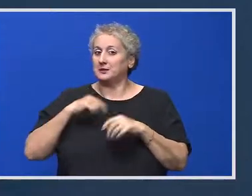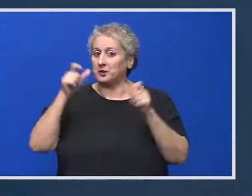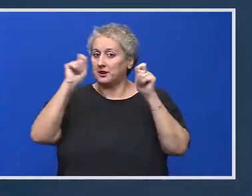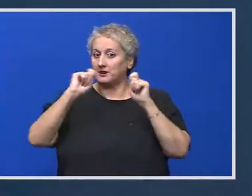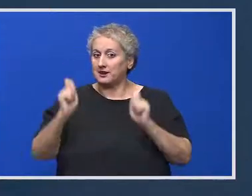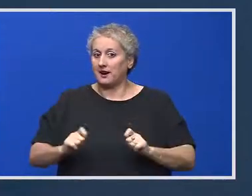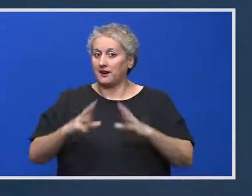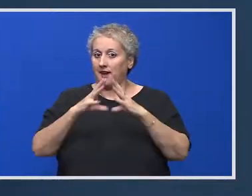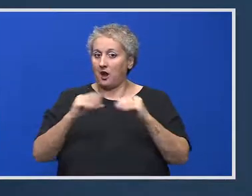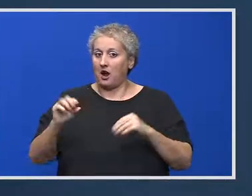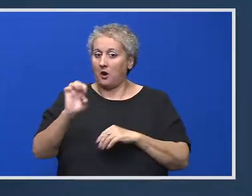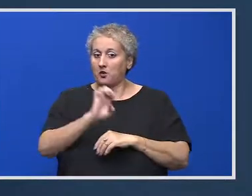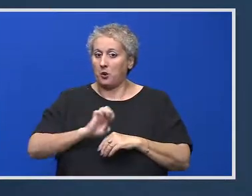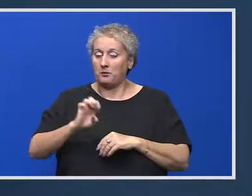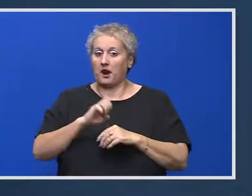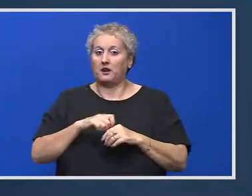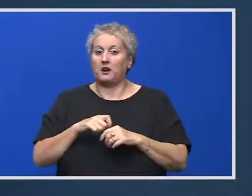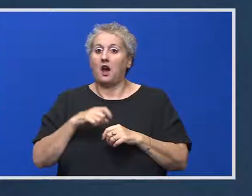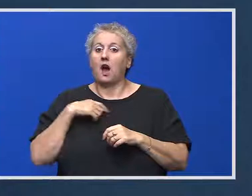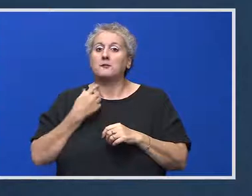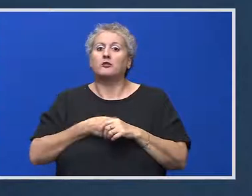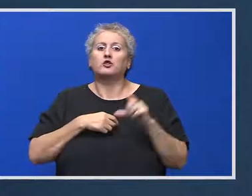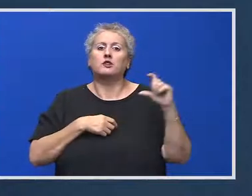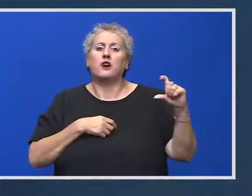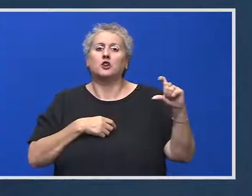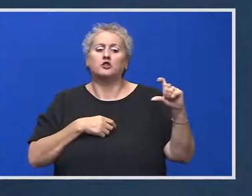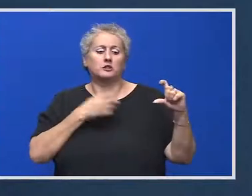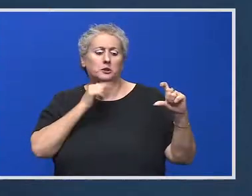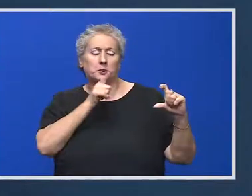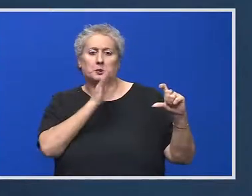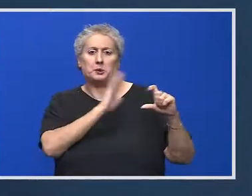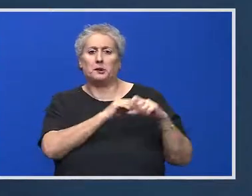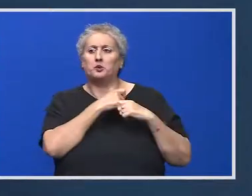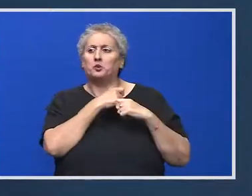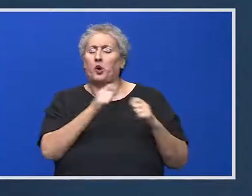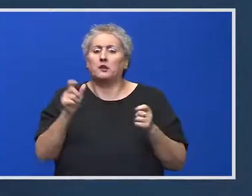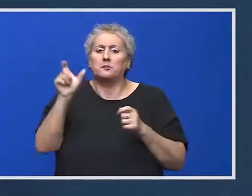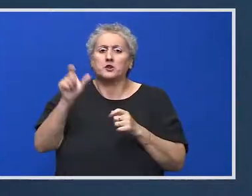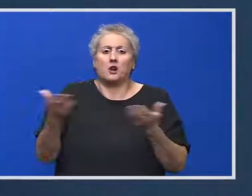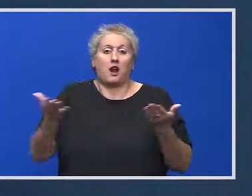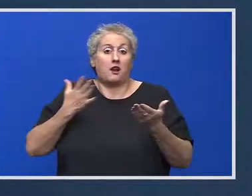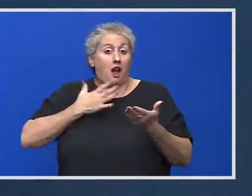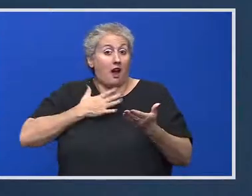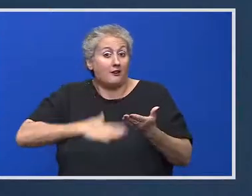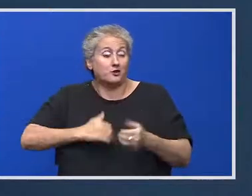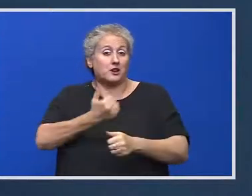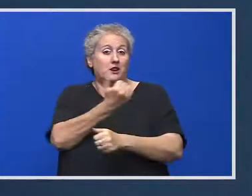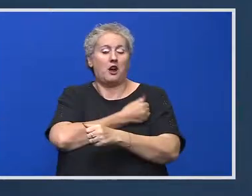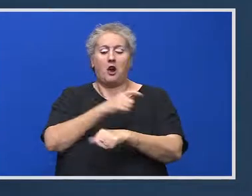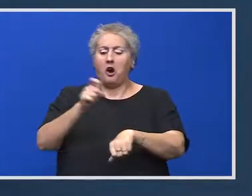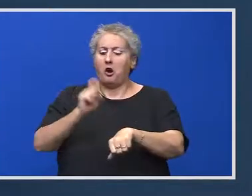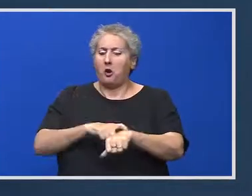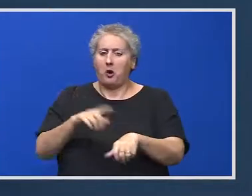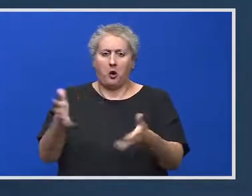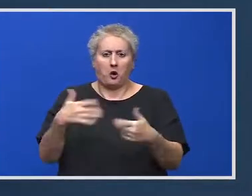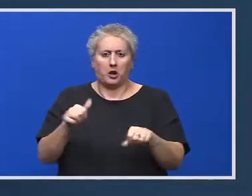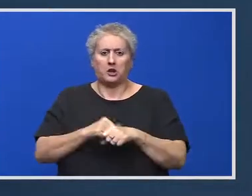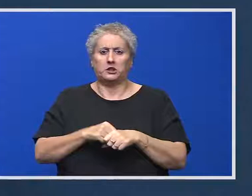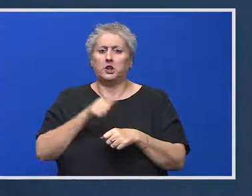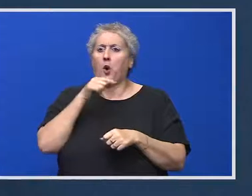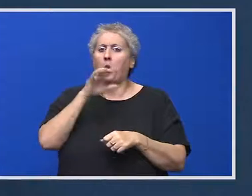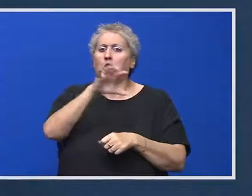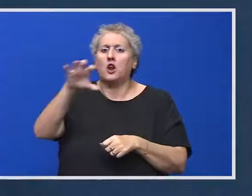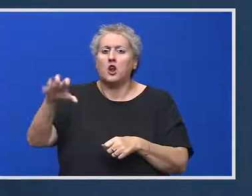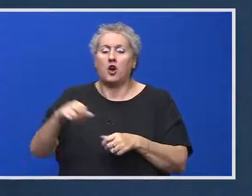pentru toată lumea, pentru cine dorește să vaccineze, oricând, oriunde, la orice oră, orice tip de